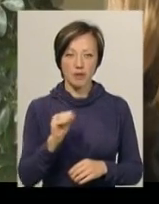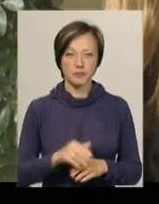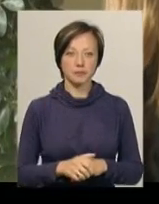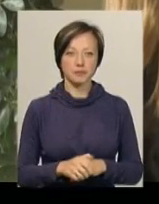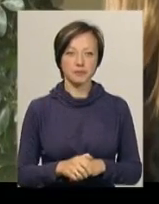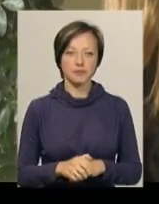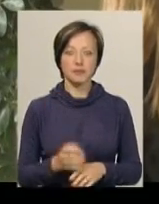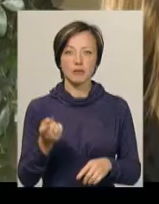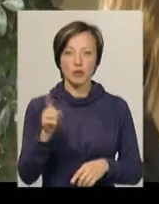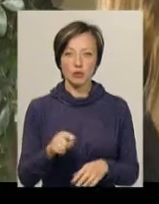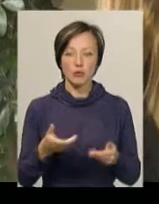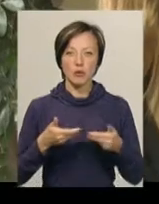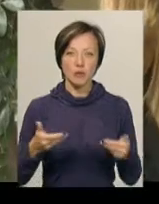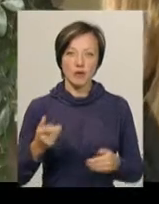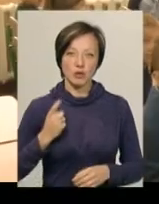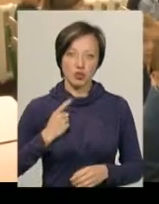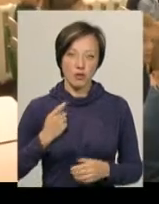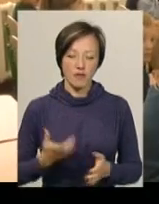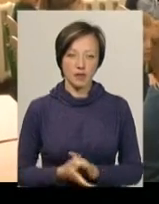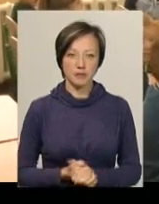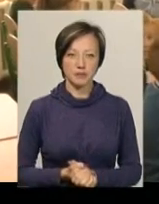тому ми в очікуванні.